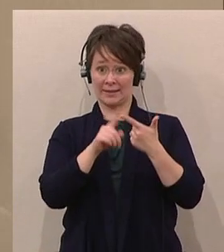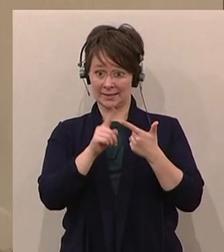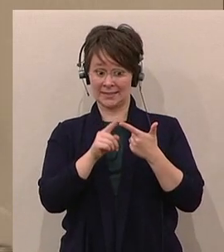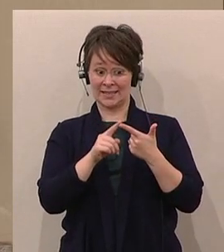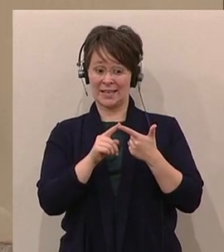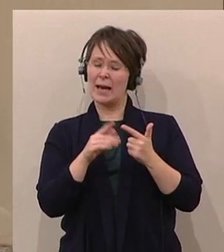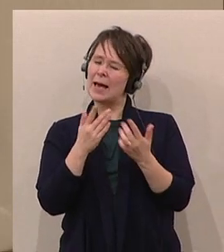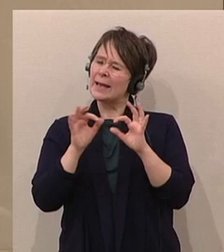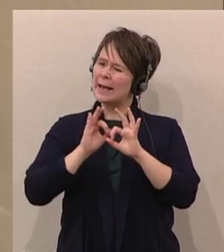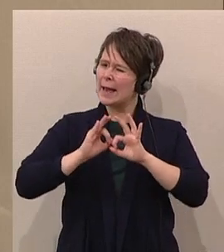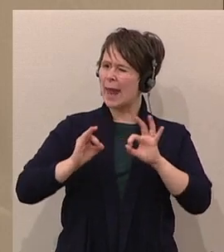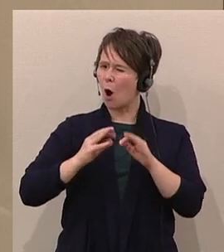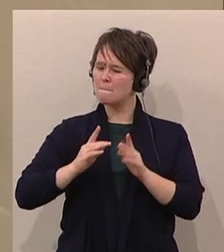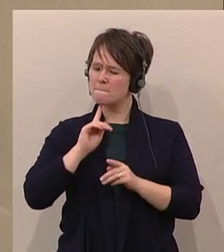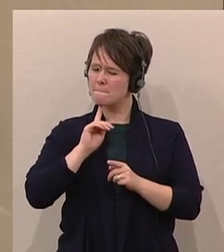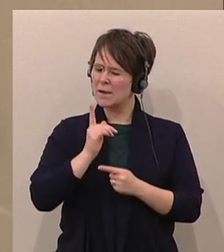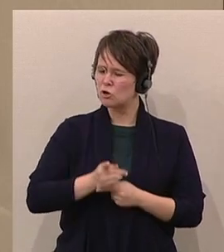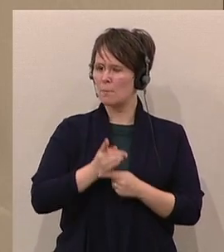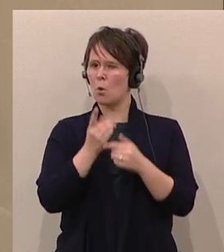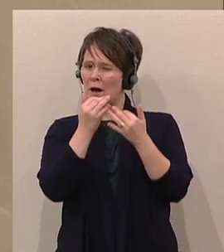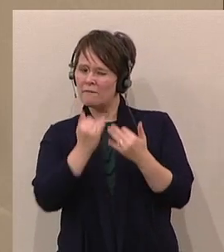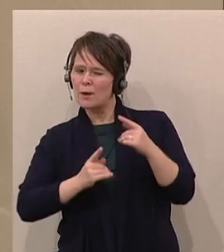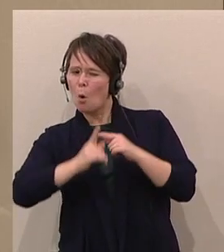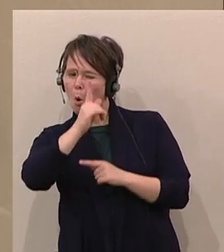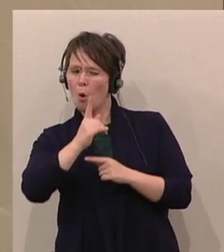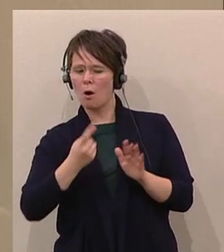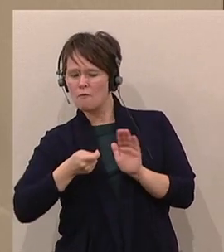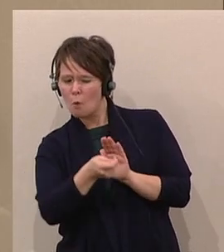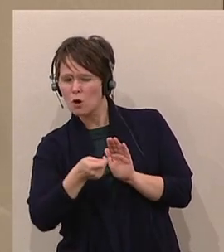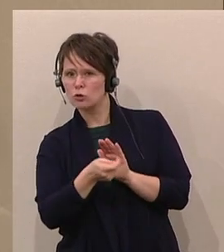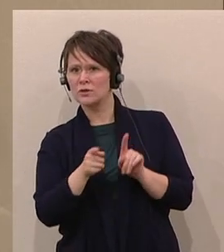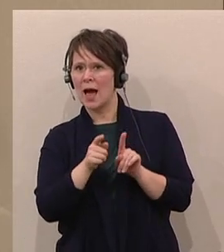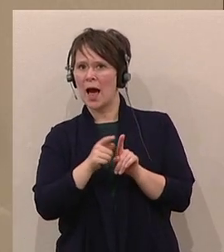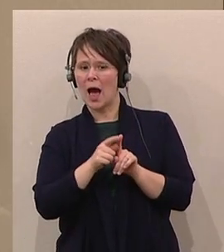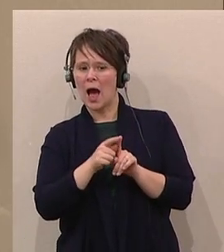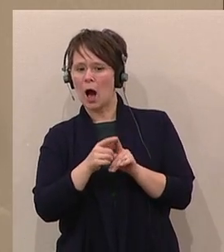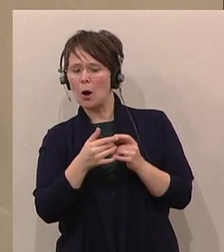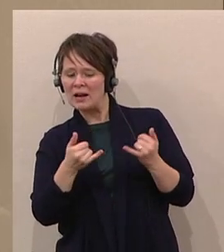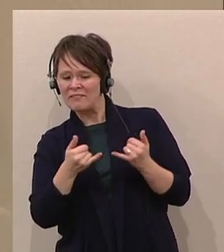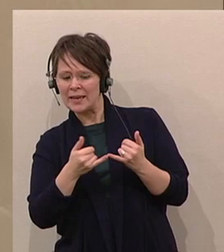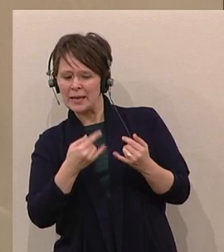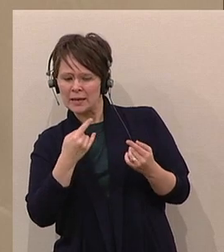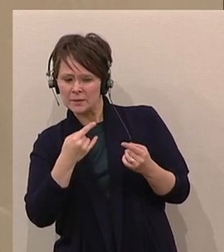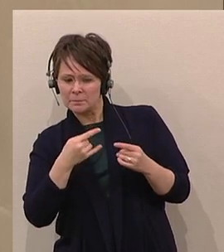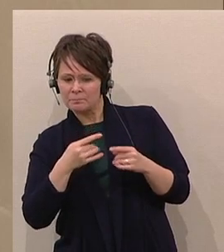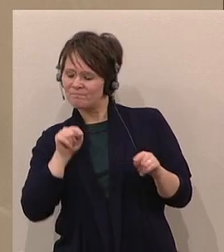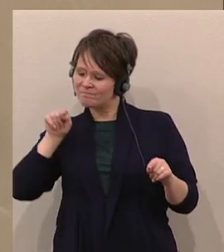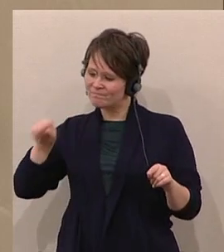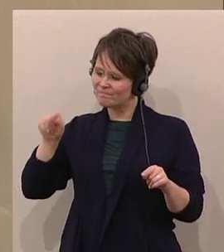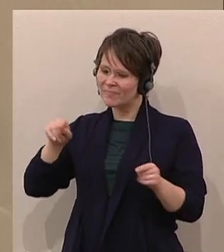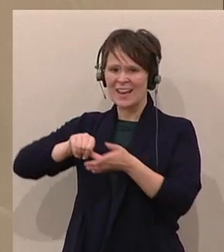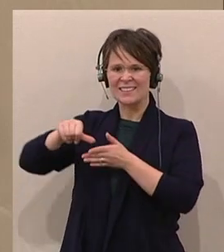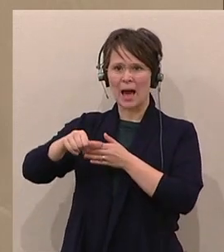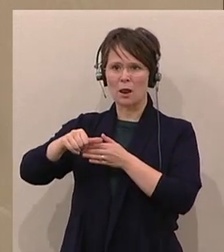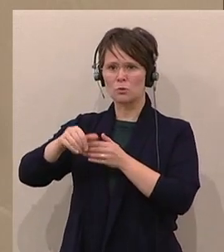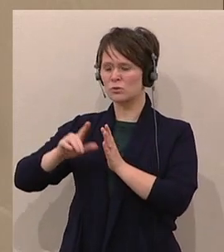des einstwilligen Vorschusses sowie über die Art und Inhalt der Glaubhaftmachung des Zahlungsverzugs sind